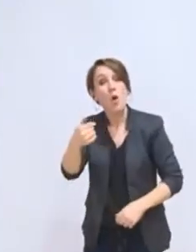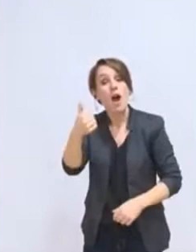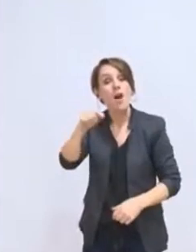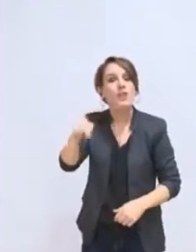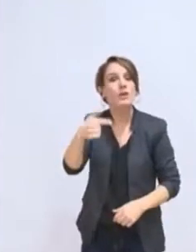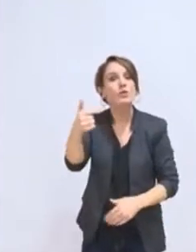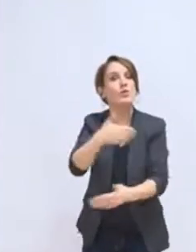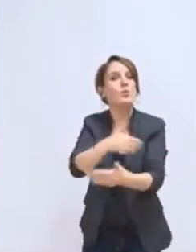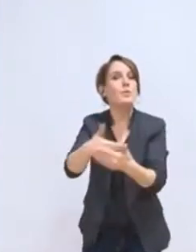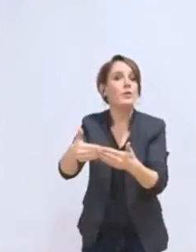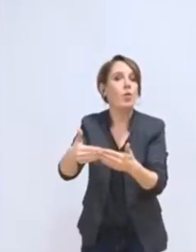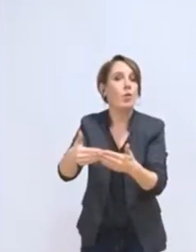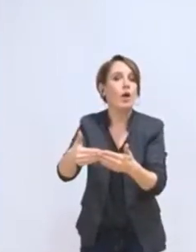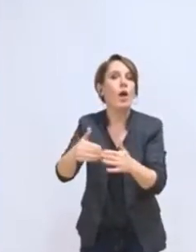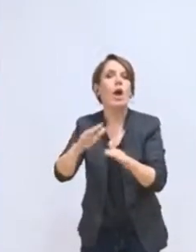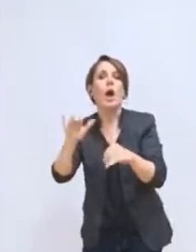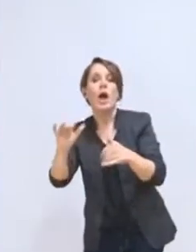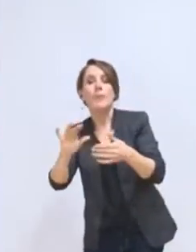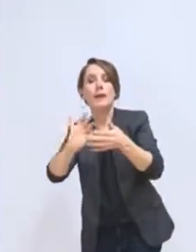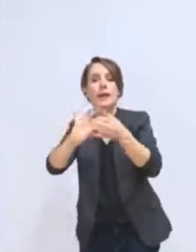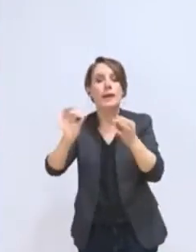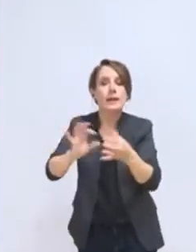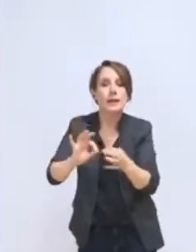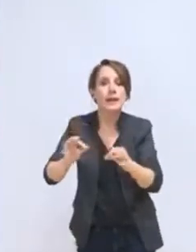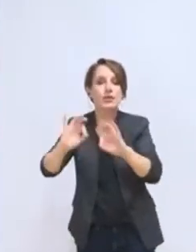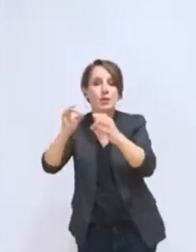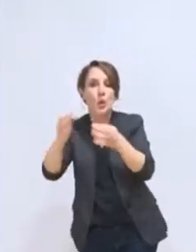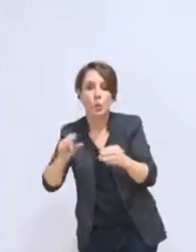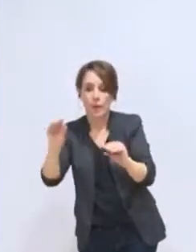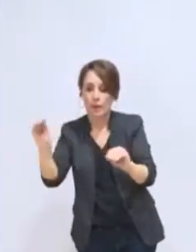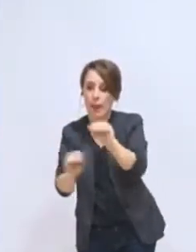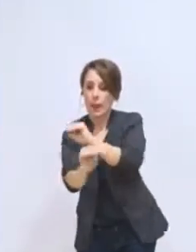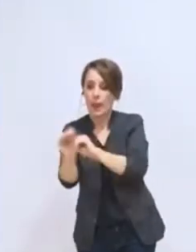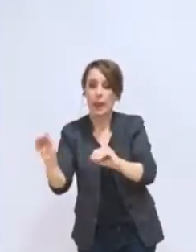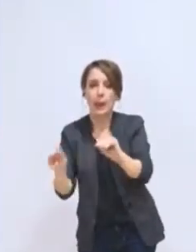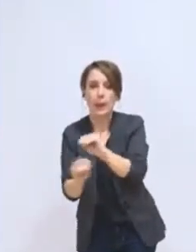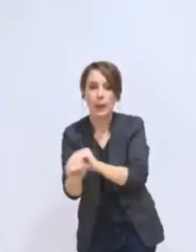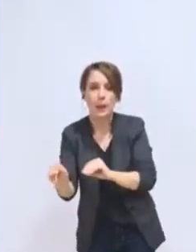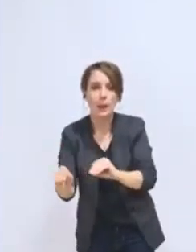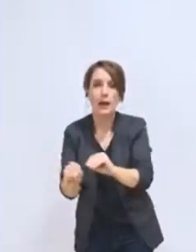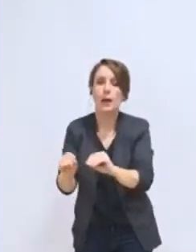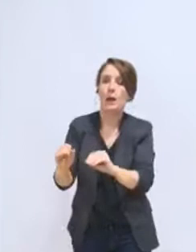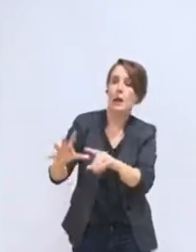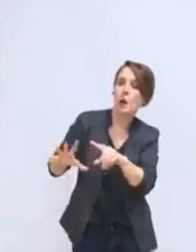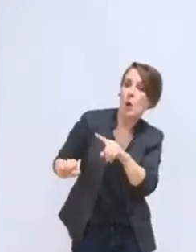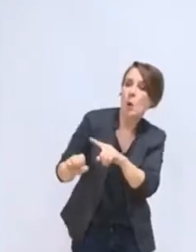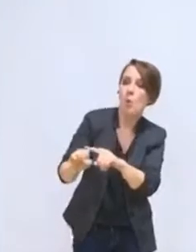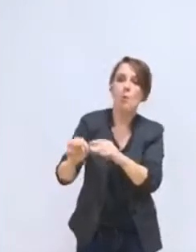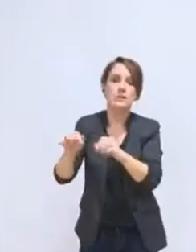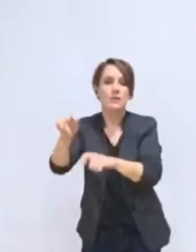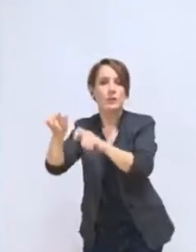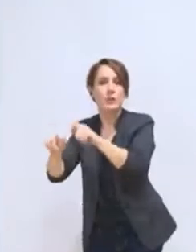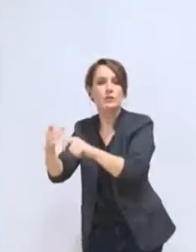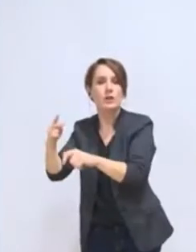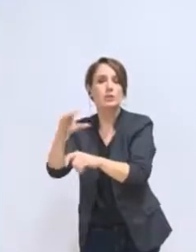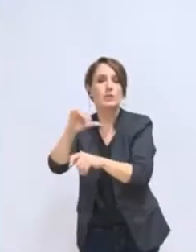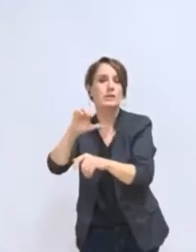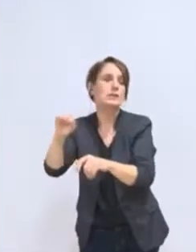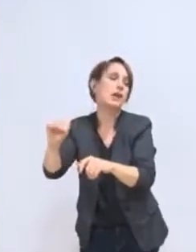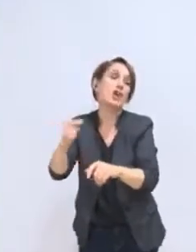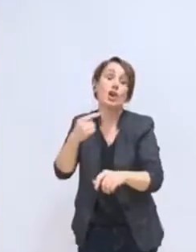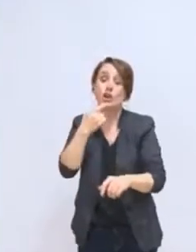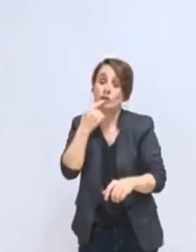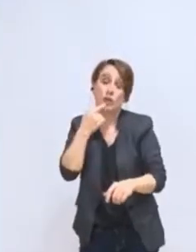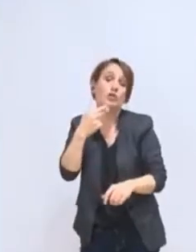Puis il y a le jeu d'écriture lié à la compensation, j'y reviendrai tout à l'heure, du personnel du CCS, qui vous fait dire qu'en net,